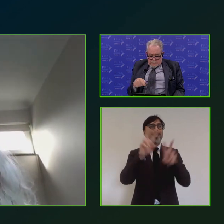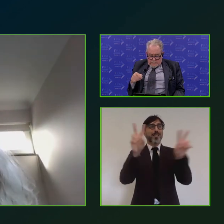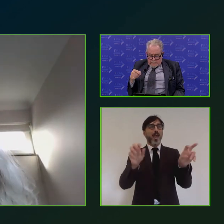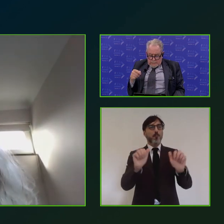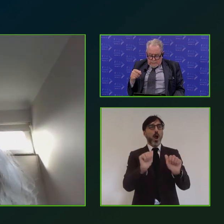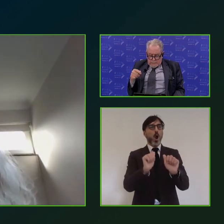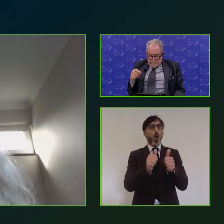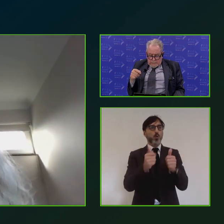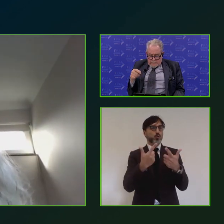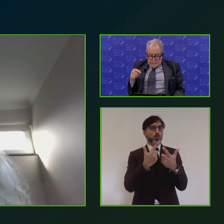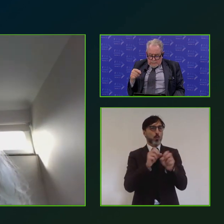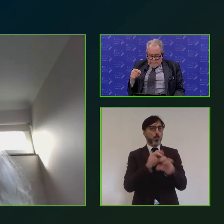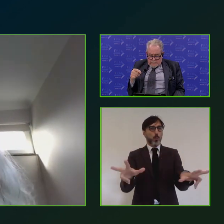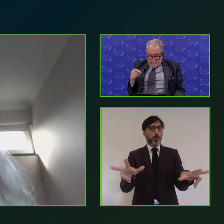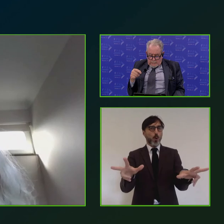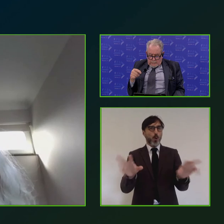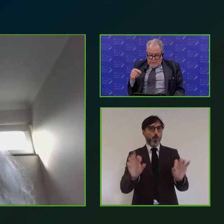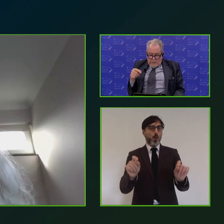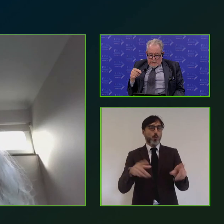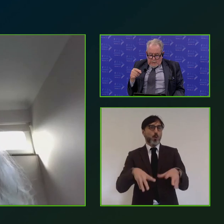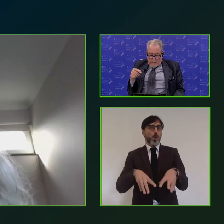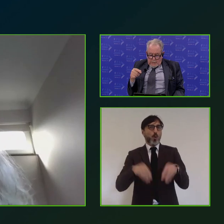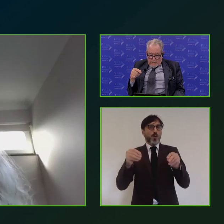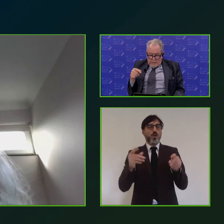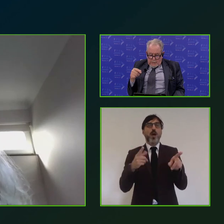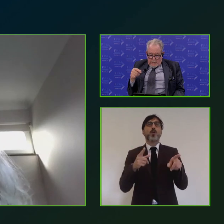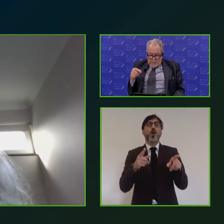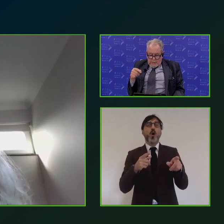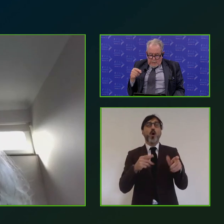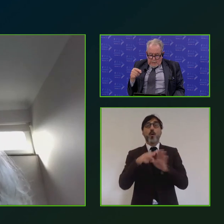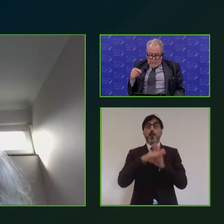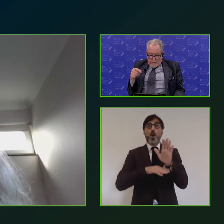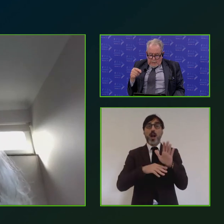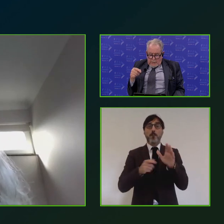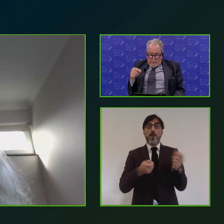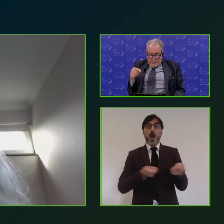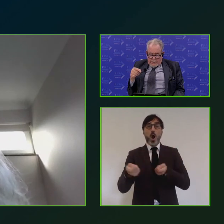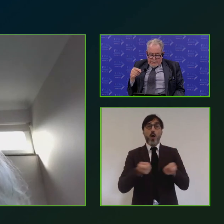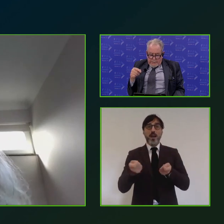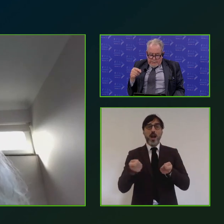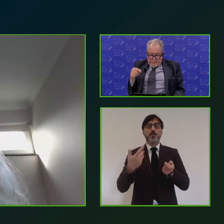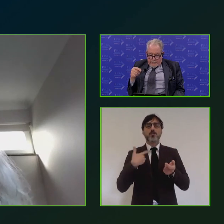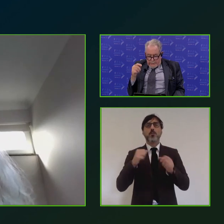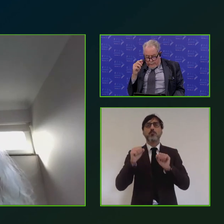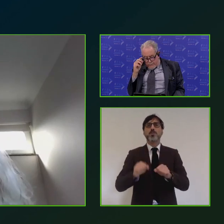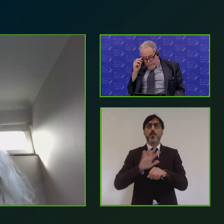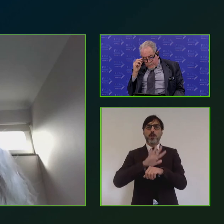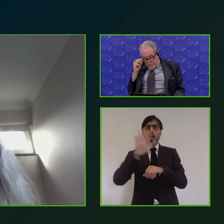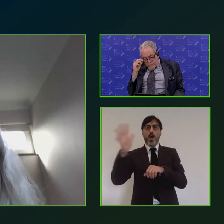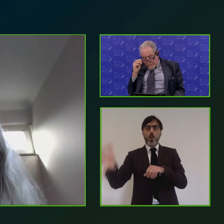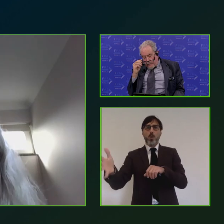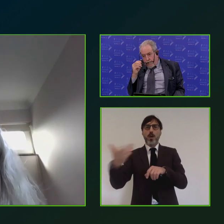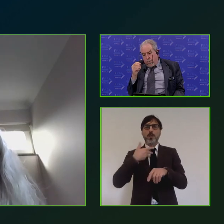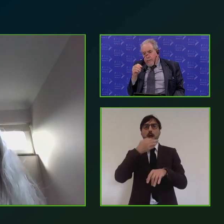se cui è nato il programma governance ma anche c'è un'altra possibilità comunque la